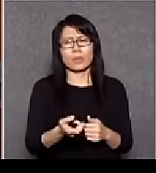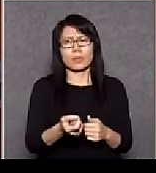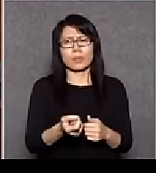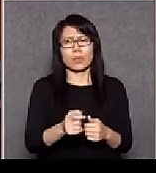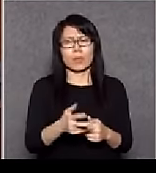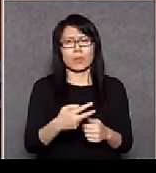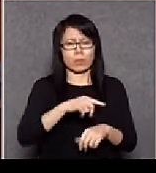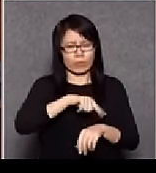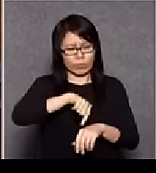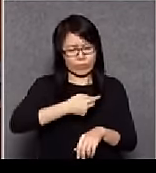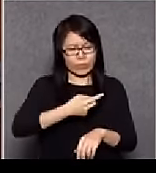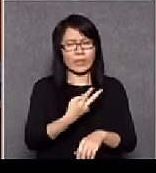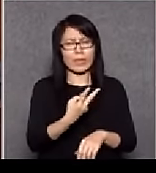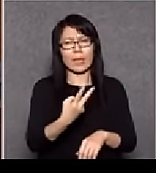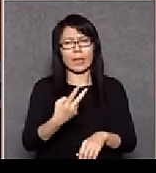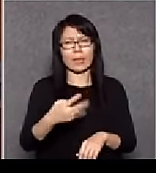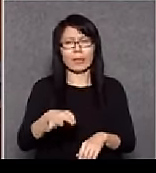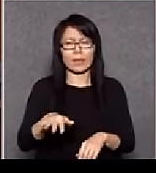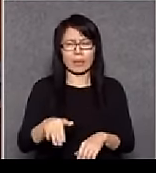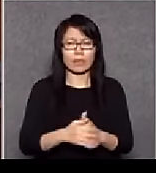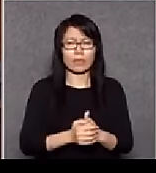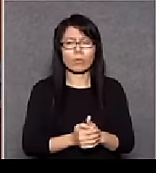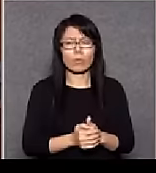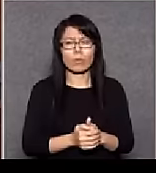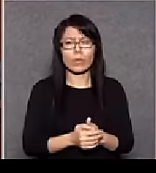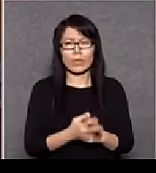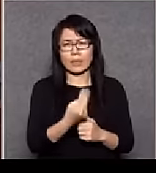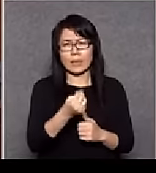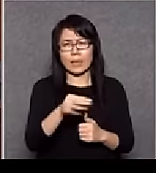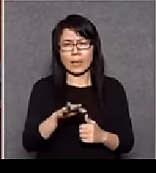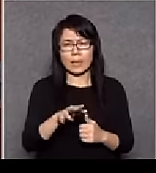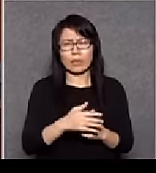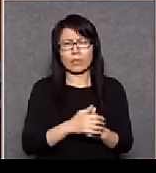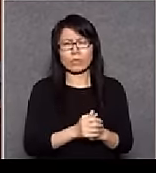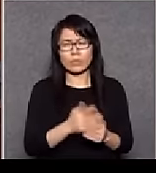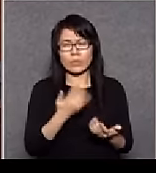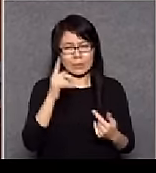小時如果明天這個